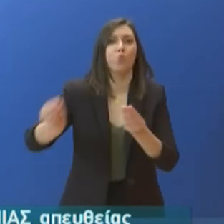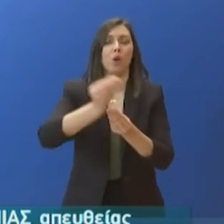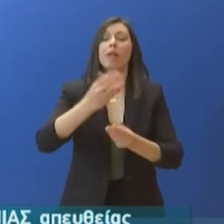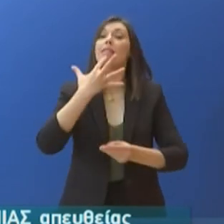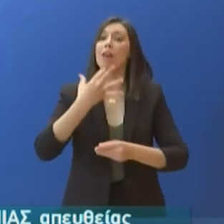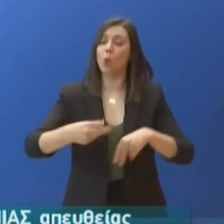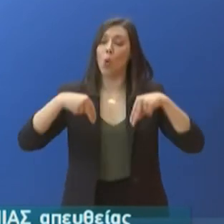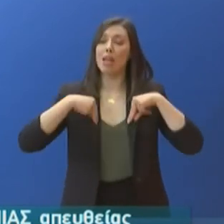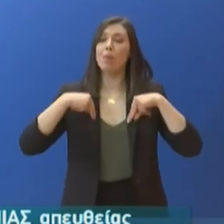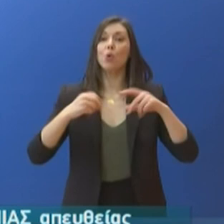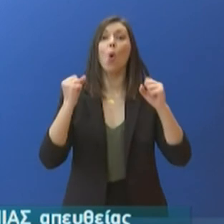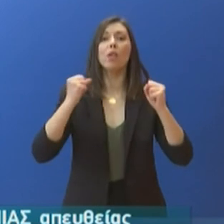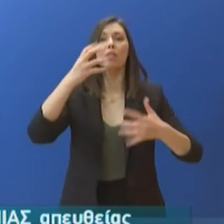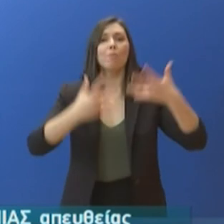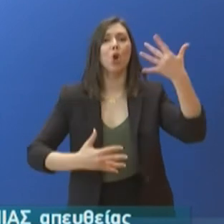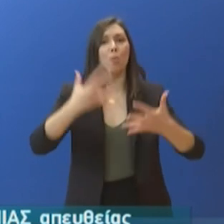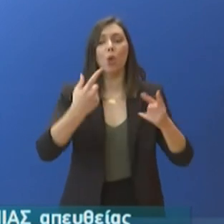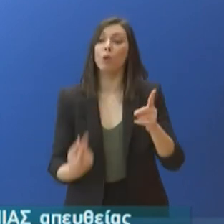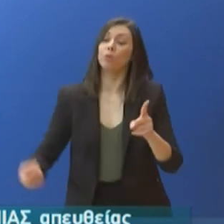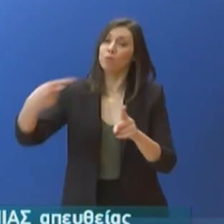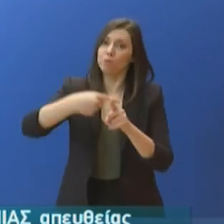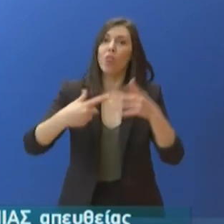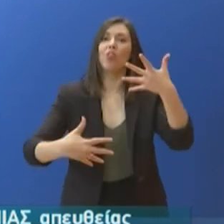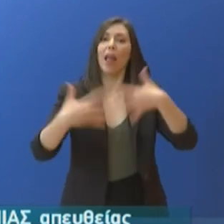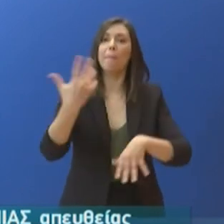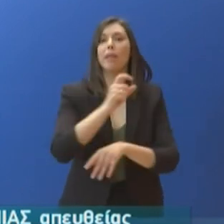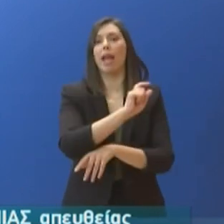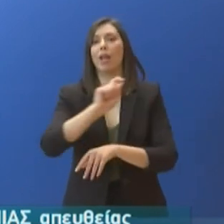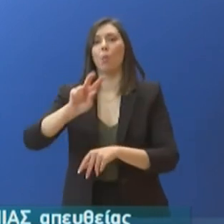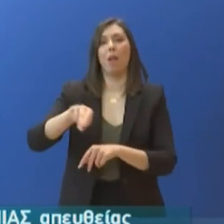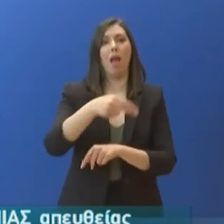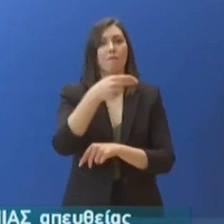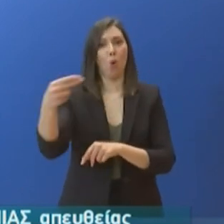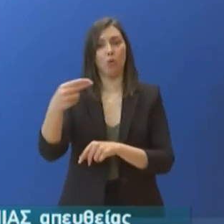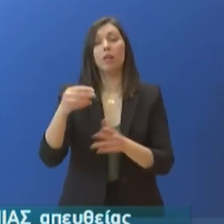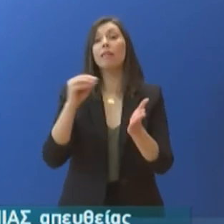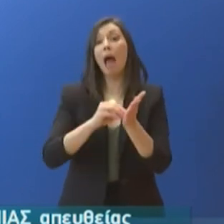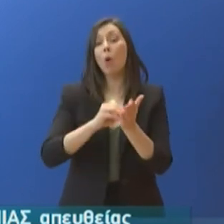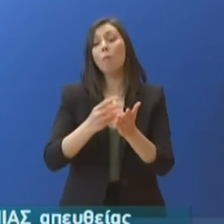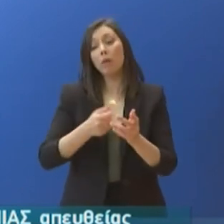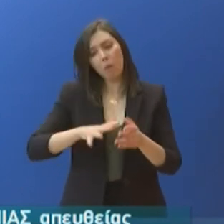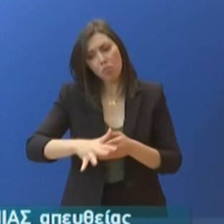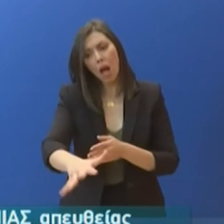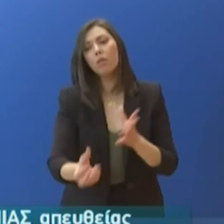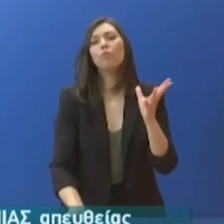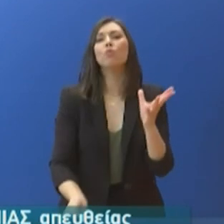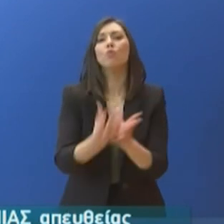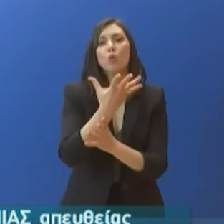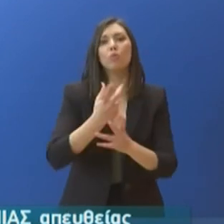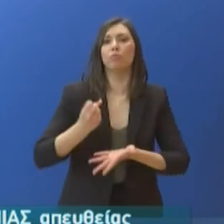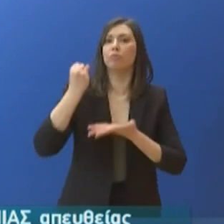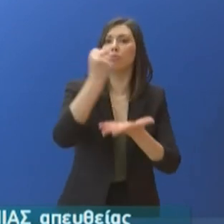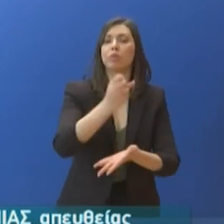έγκαιρα με 15 εκατομμύρια ευρώ ενώ δρομολογούνται καινούριες δαπάνες για προσλήψεις Ανάλογα με τις